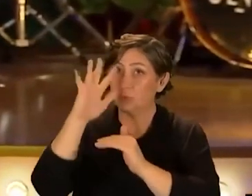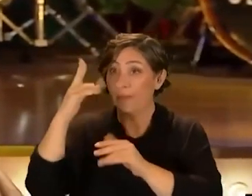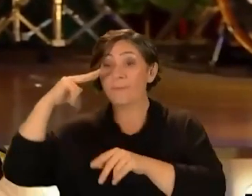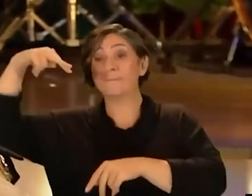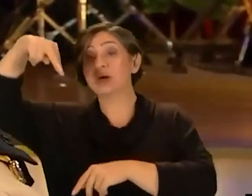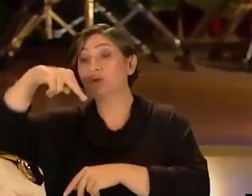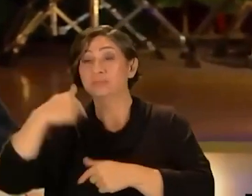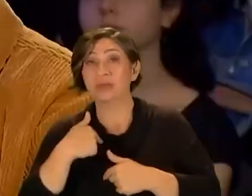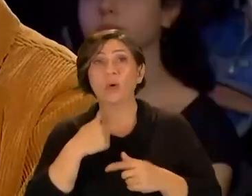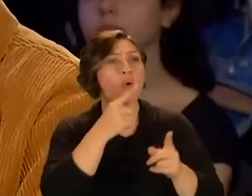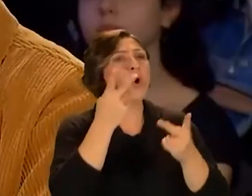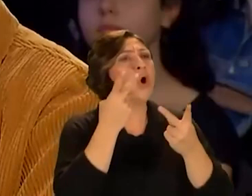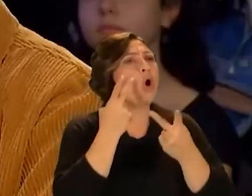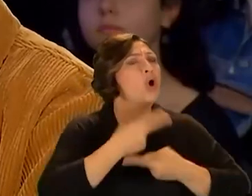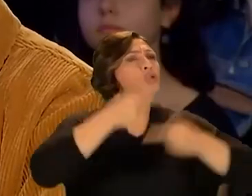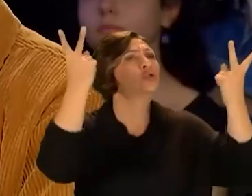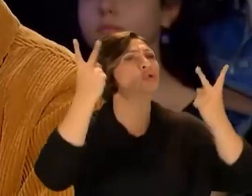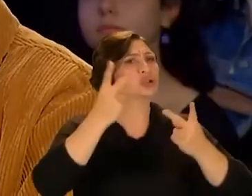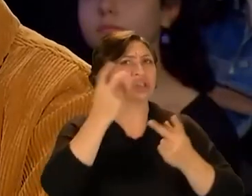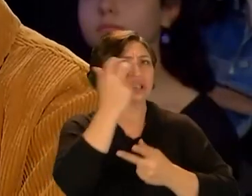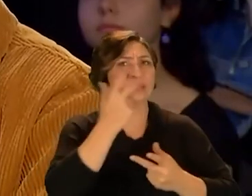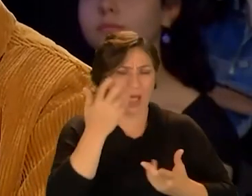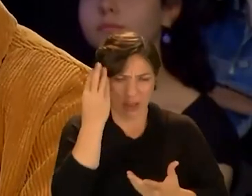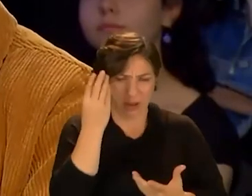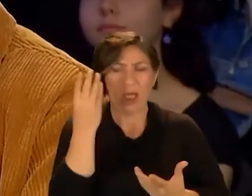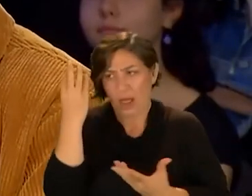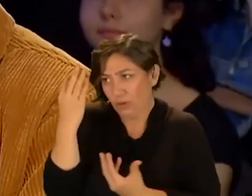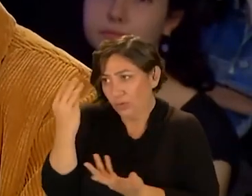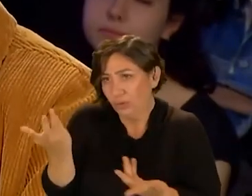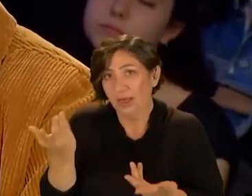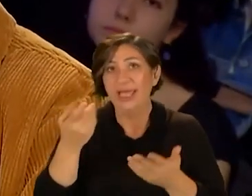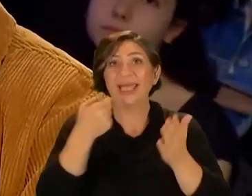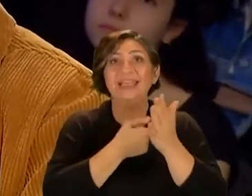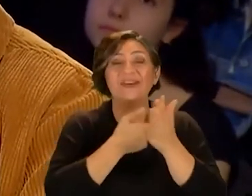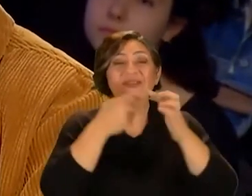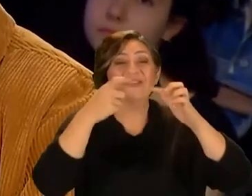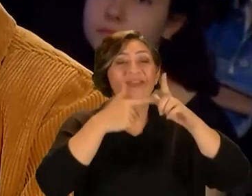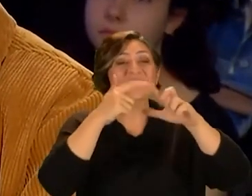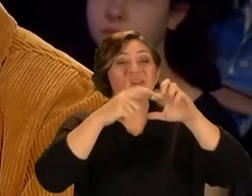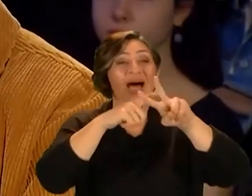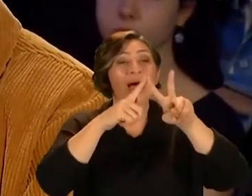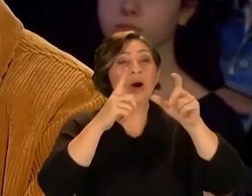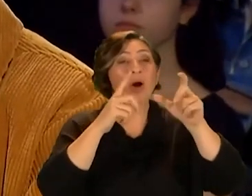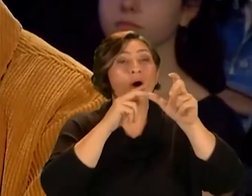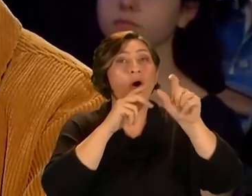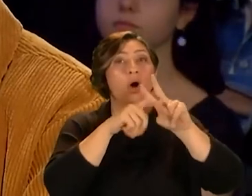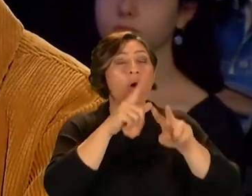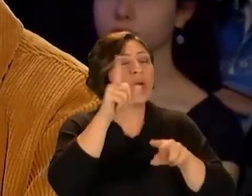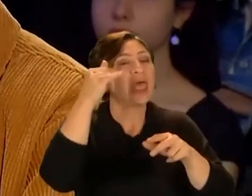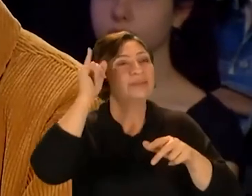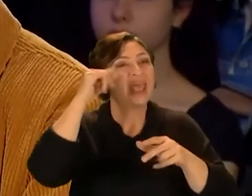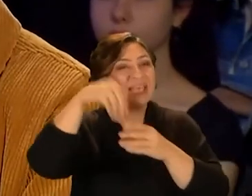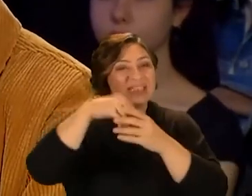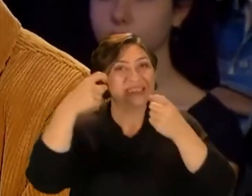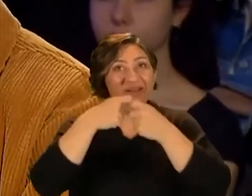mı bakıyorsun bize? Nasıl düşünüyorsun? Franco bir özgürlük şarkısı. Tabii anlaşılıyor canım. İsmini Franco koymamız tabii. İspanya İç Savaşı'ndan ilhamla